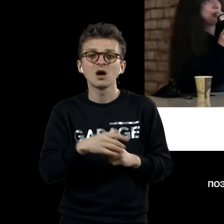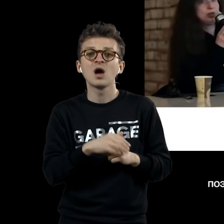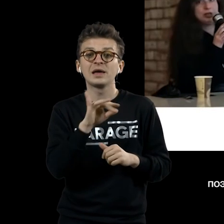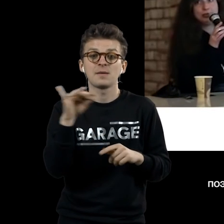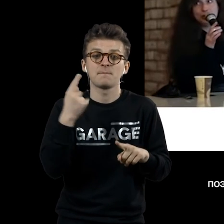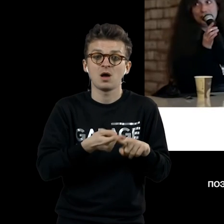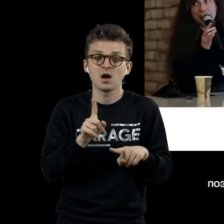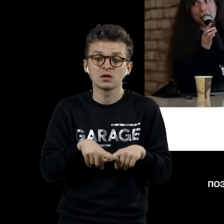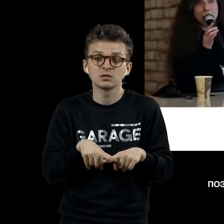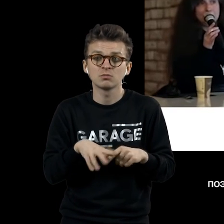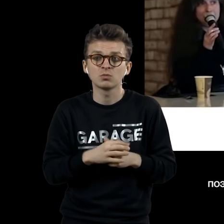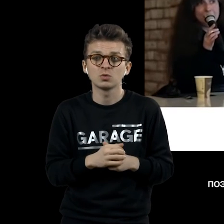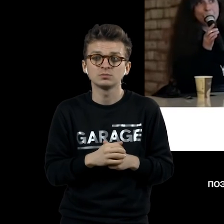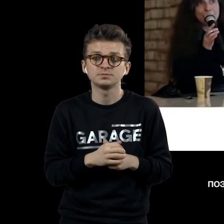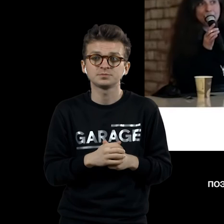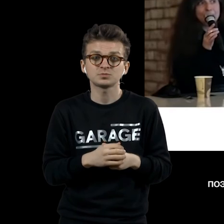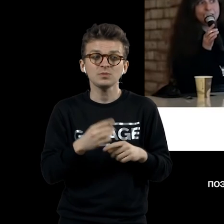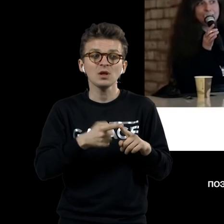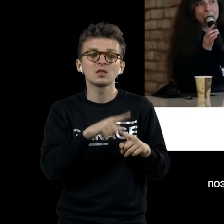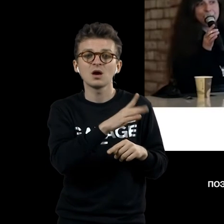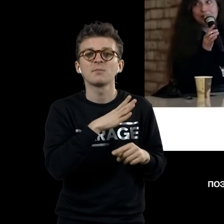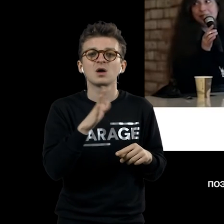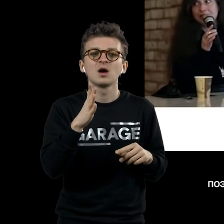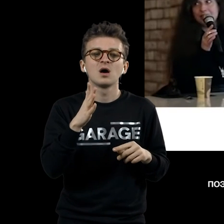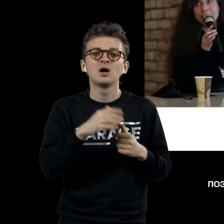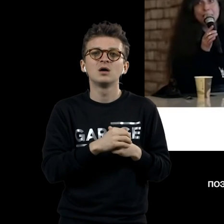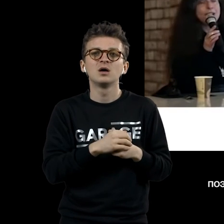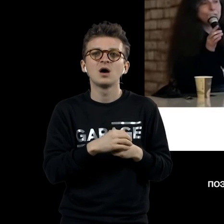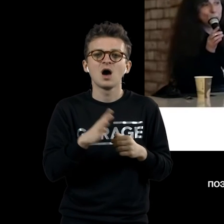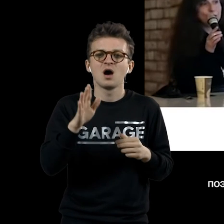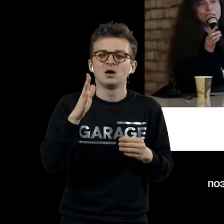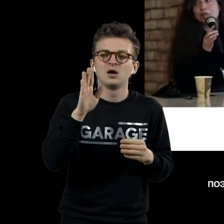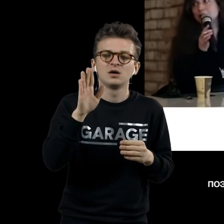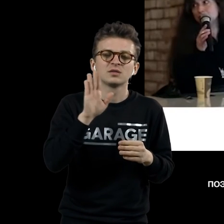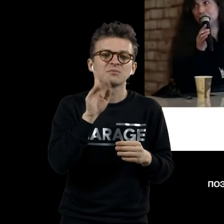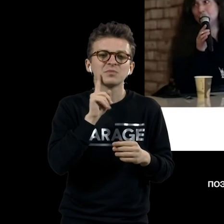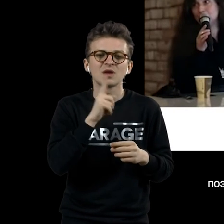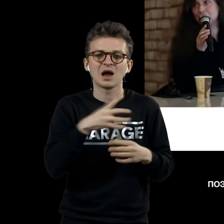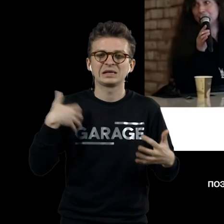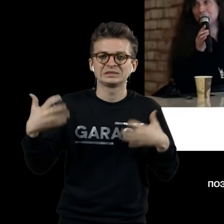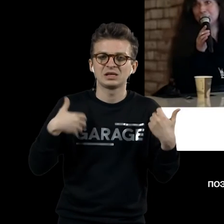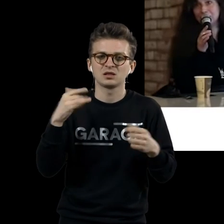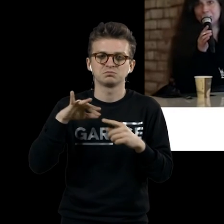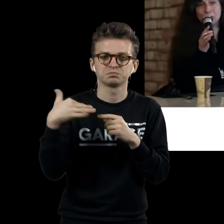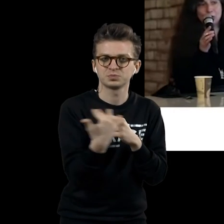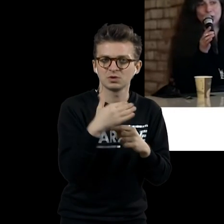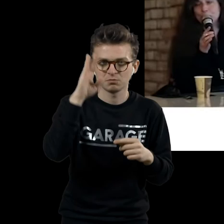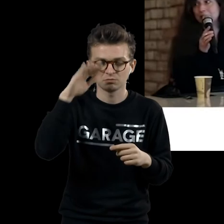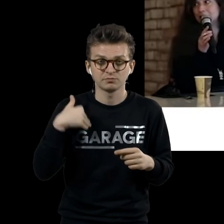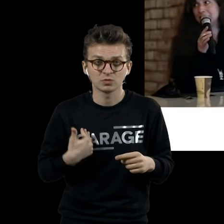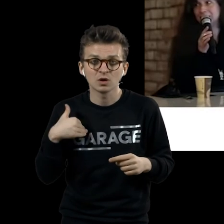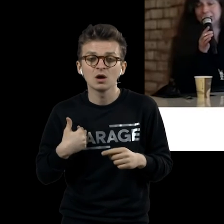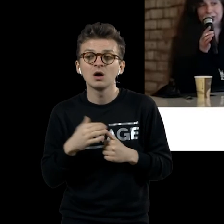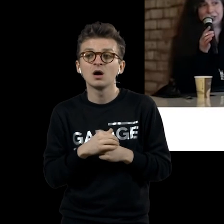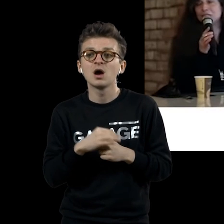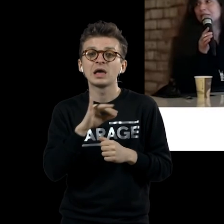обнаженной, на фоне этой самой новобрачной, раздетой своими холостяками, все-таки сажают обнаженную женщину, с которой Дюшану